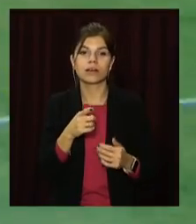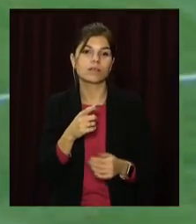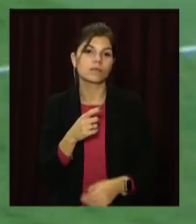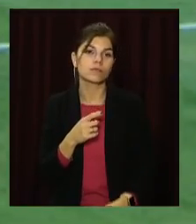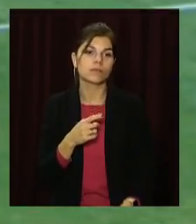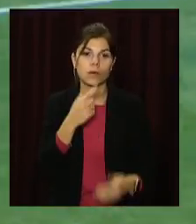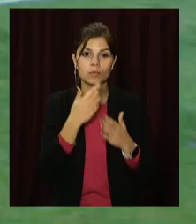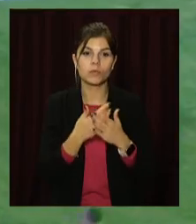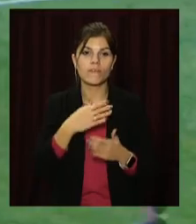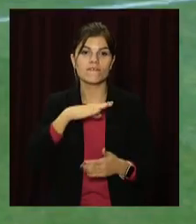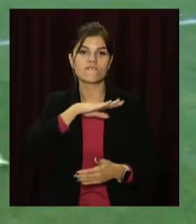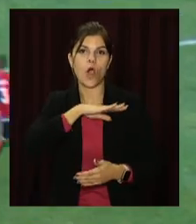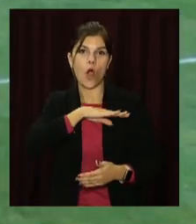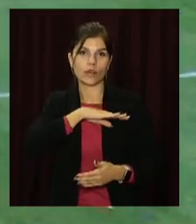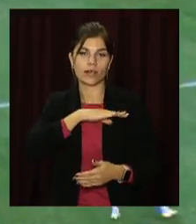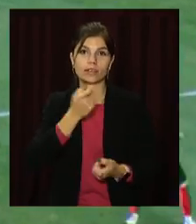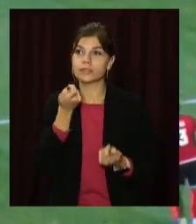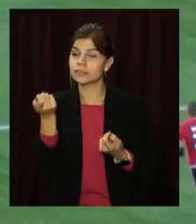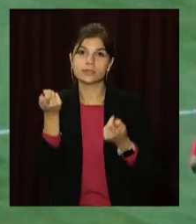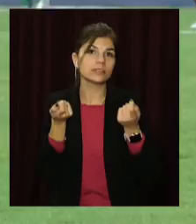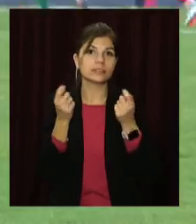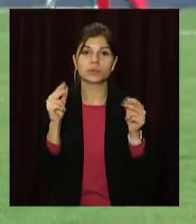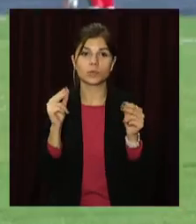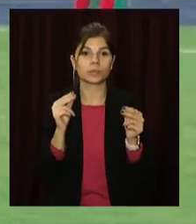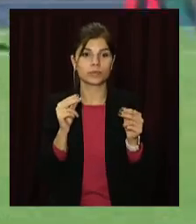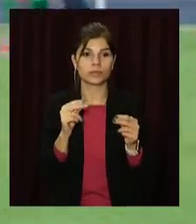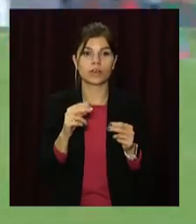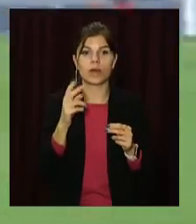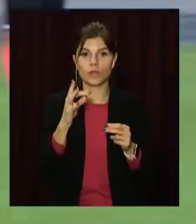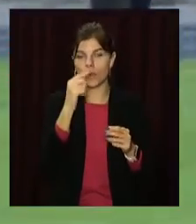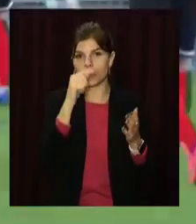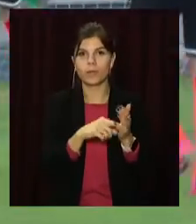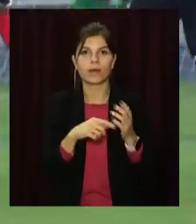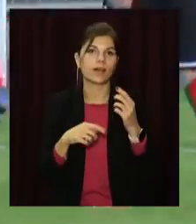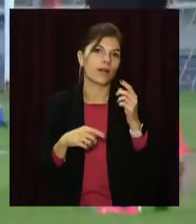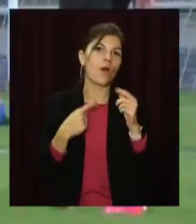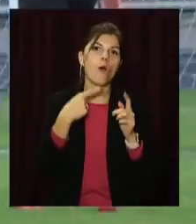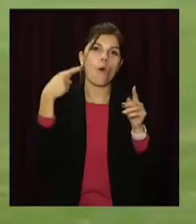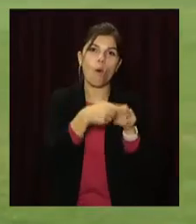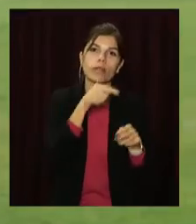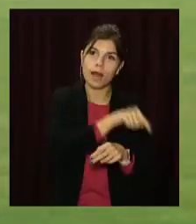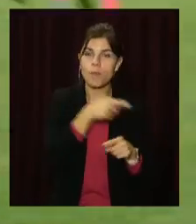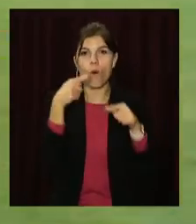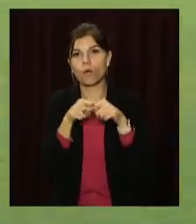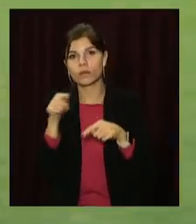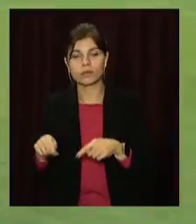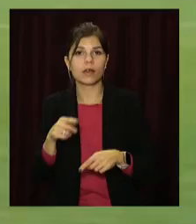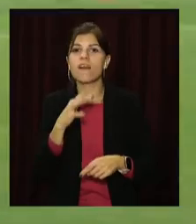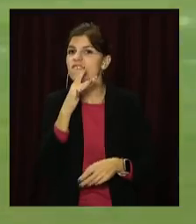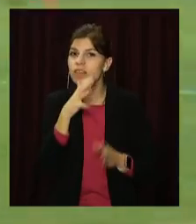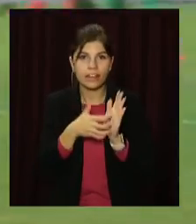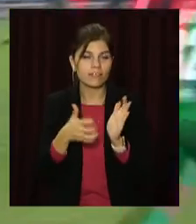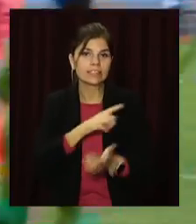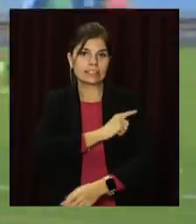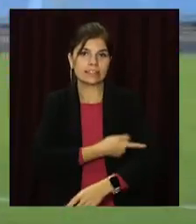поблизу воріт обох колективів. Проте суперники лише обмінялися забитими голами. Набільше не вистачила ні сила, ні часу.